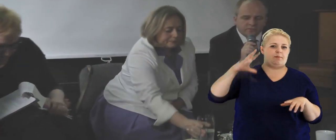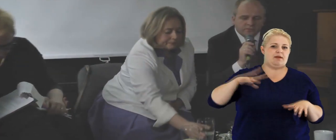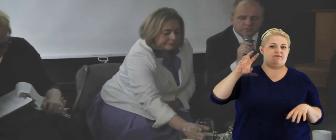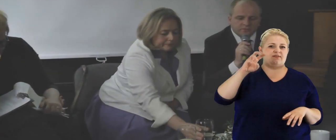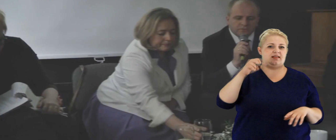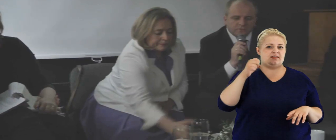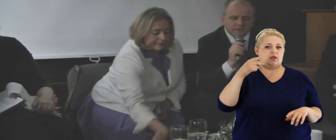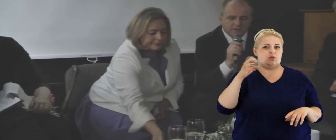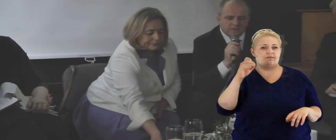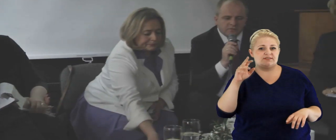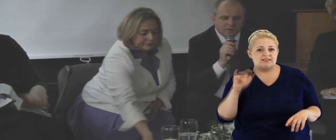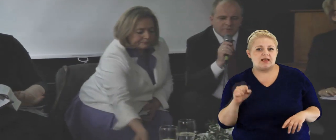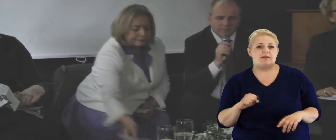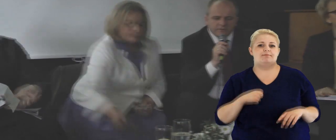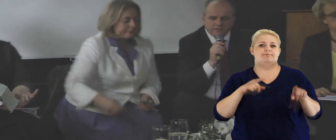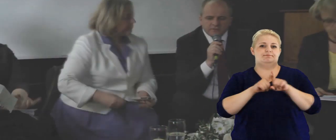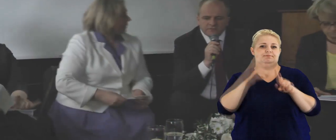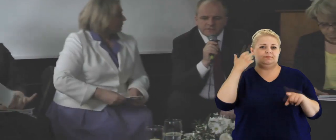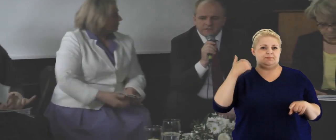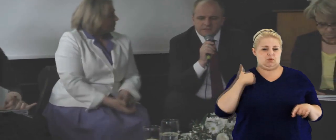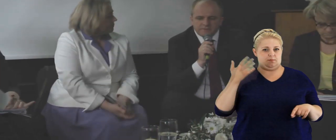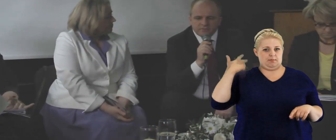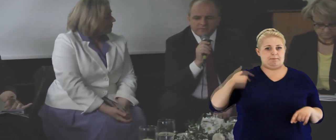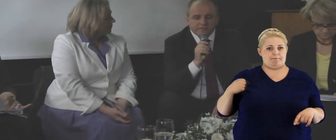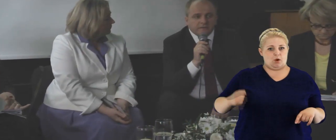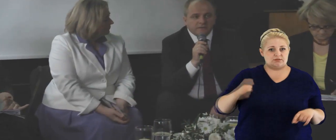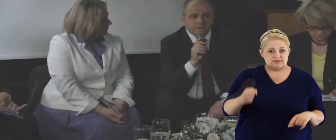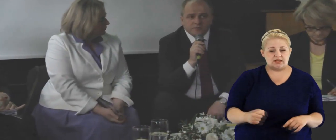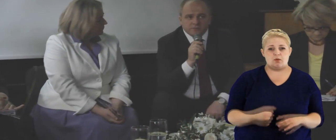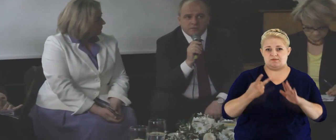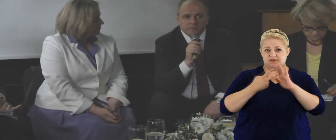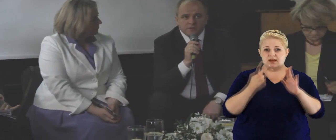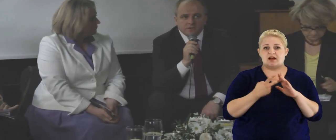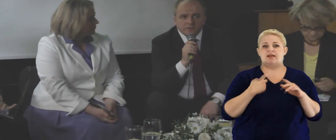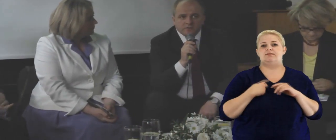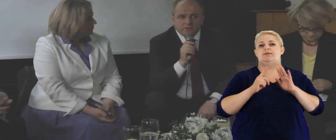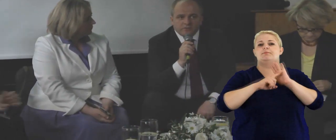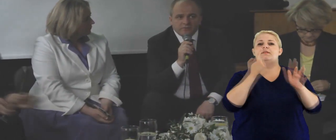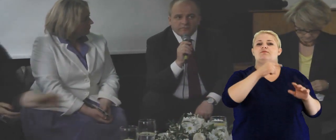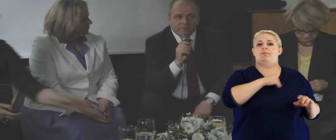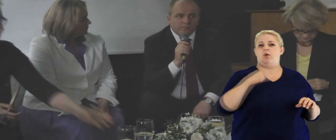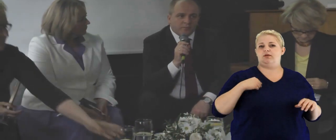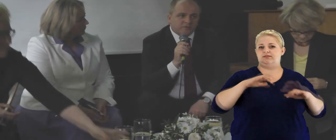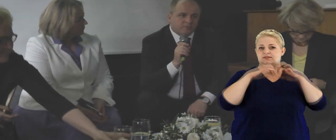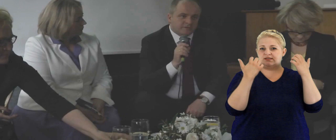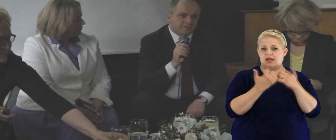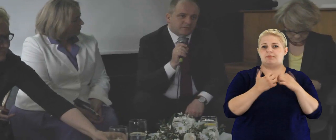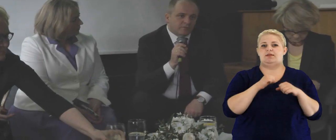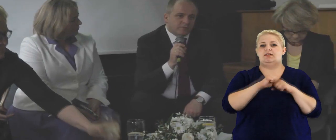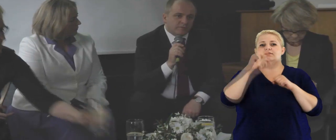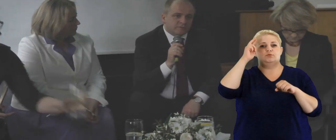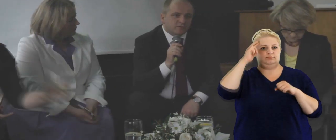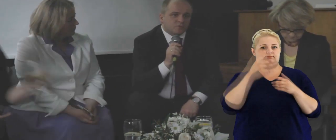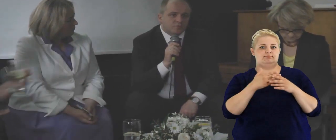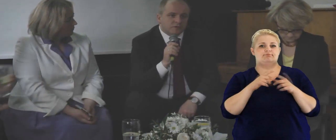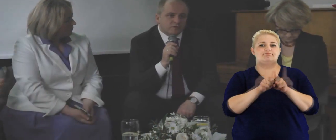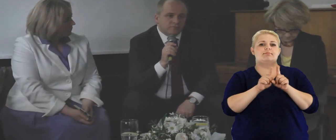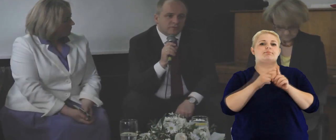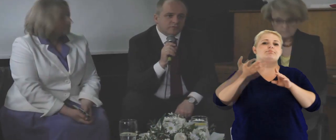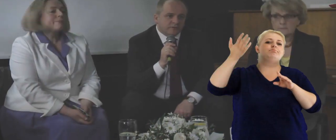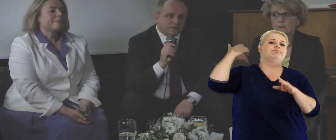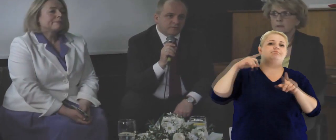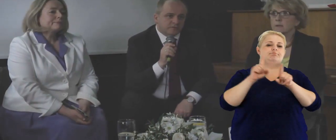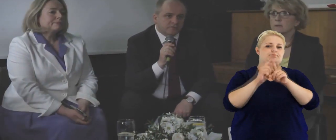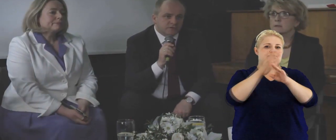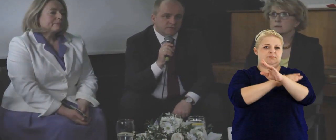bo tu jak słucham pani Wandy Nowickiej, ja sam byłem dwie kadencje posłem, to po pierwsze w Polskim Sejmie obowiązuje rozumienie